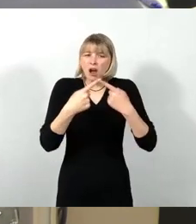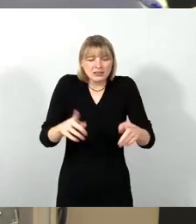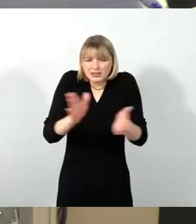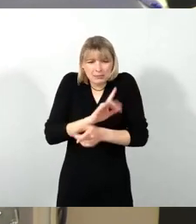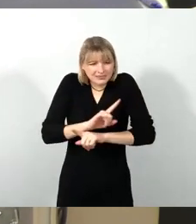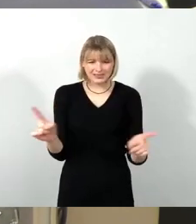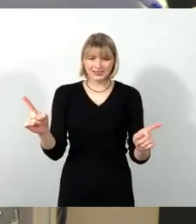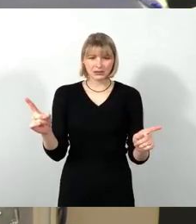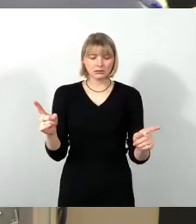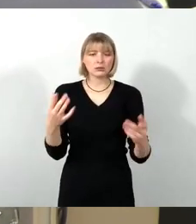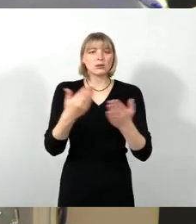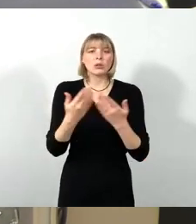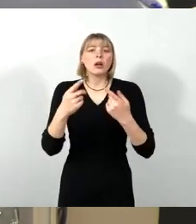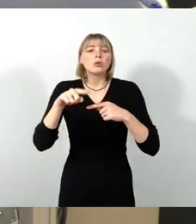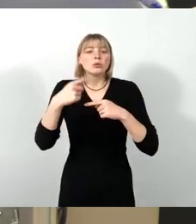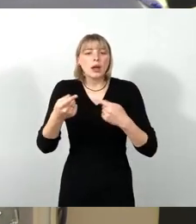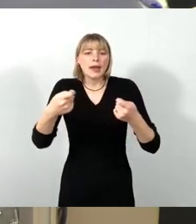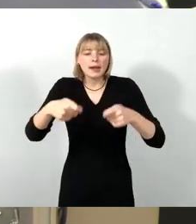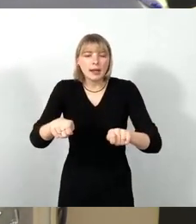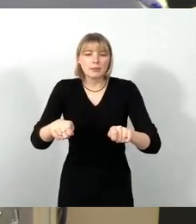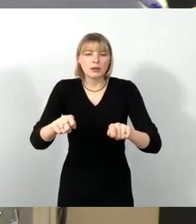Ergebnisse nützen niemandem etwas.